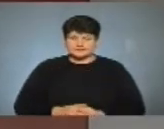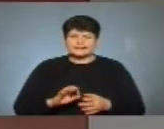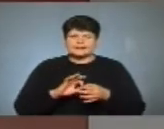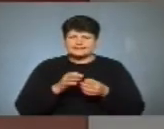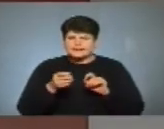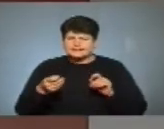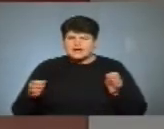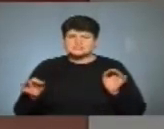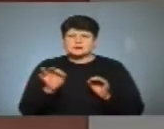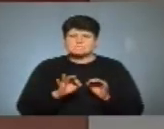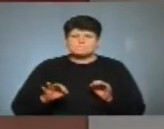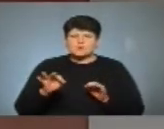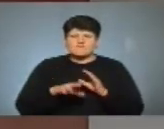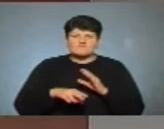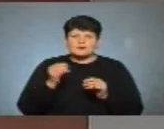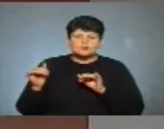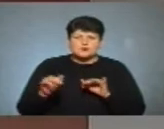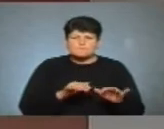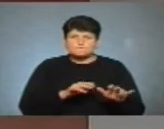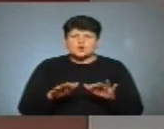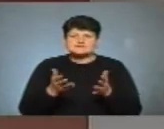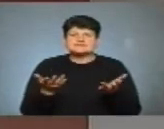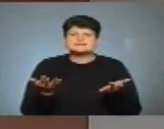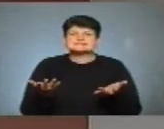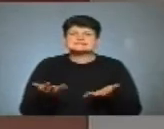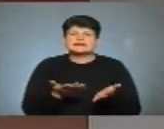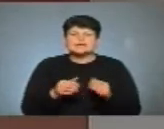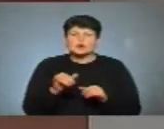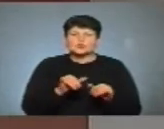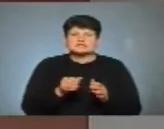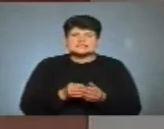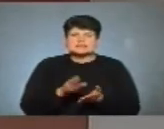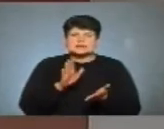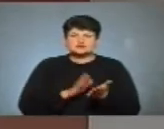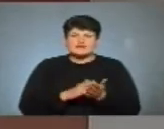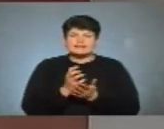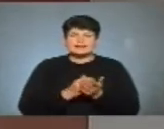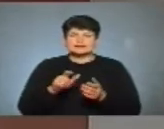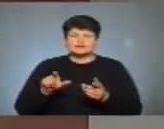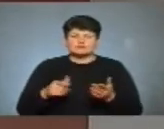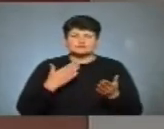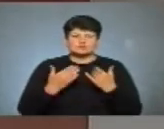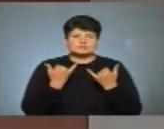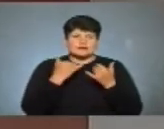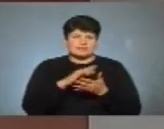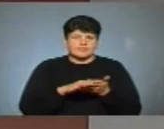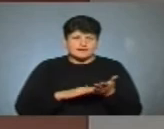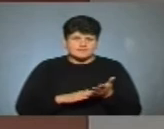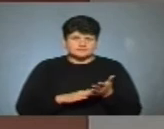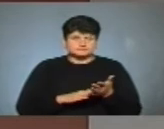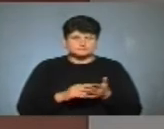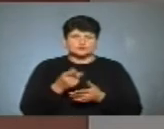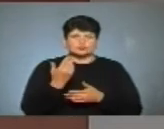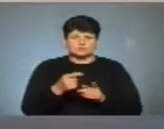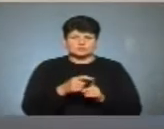про самовиборчий процес, скільки, куди зареєстрували кандидатів, ми поспілкуємося далі. Отже, Юлію, тобі